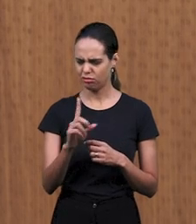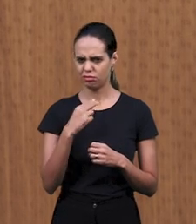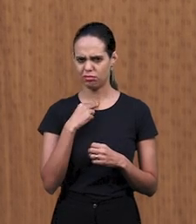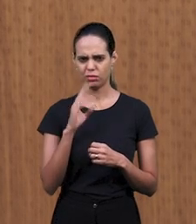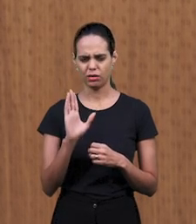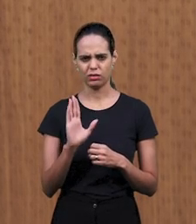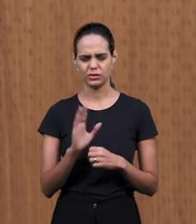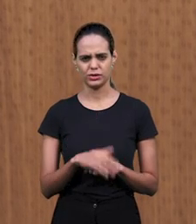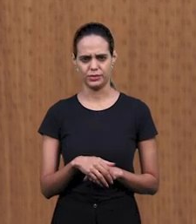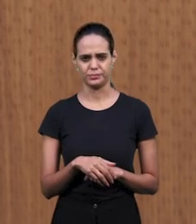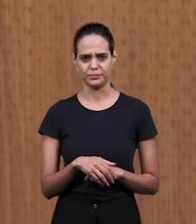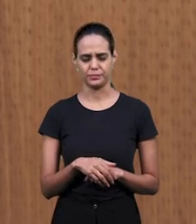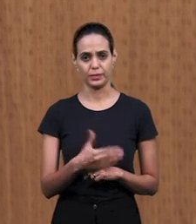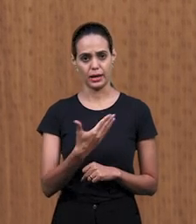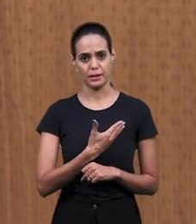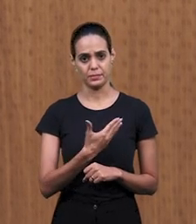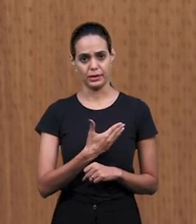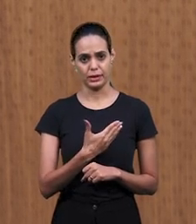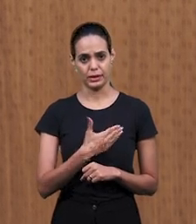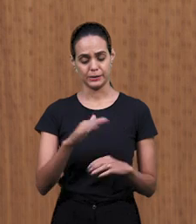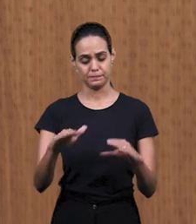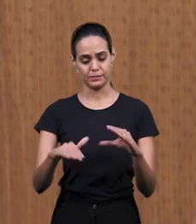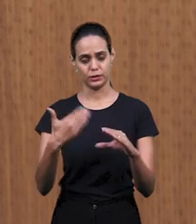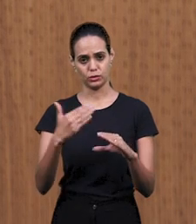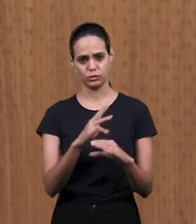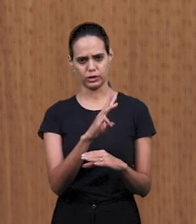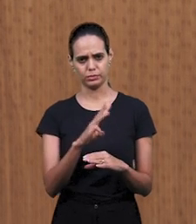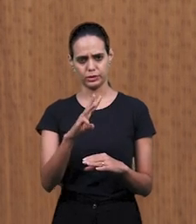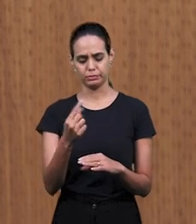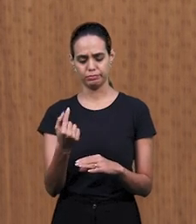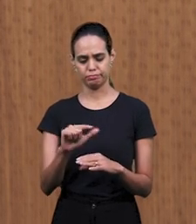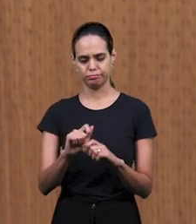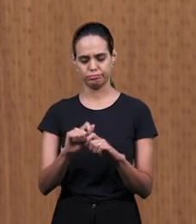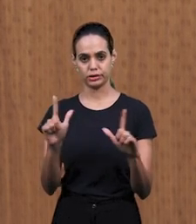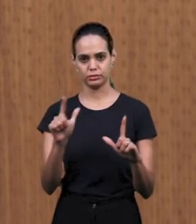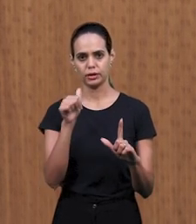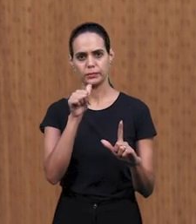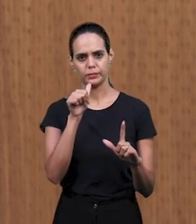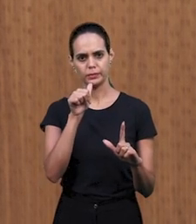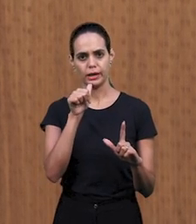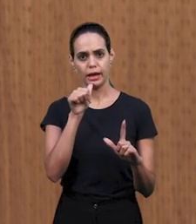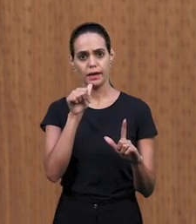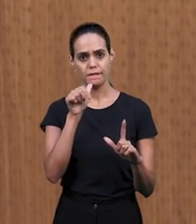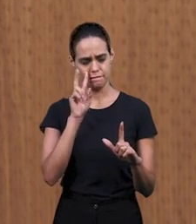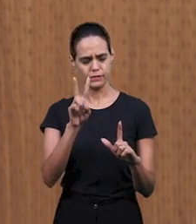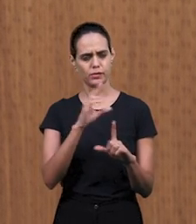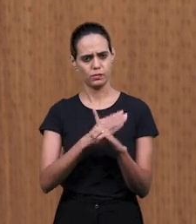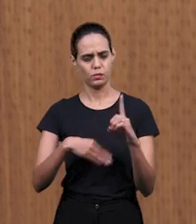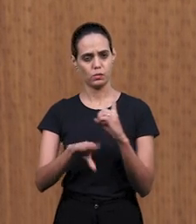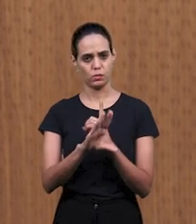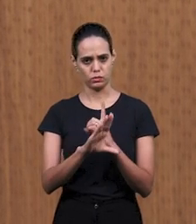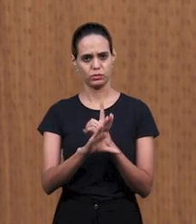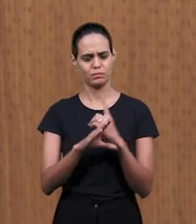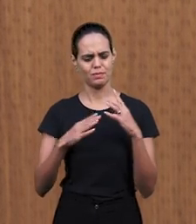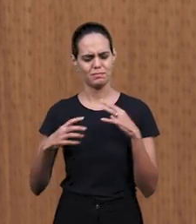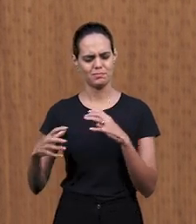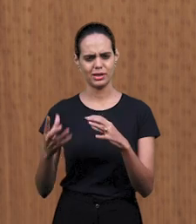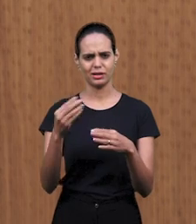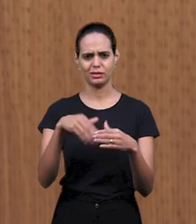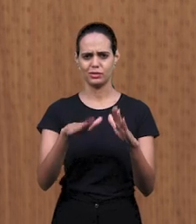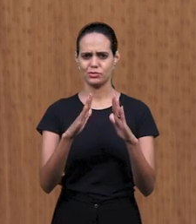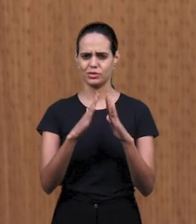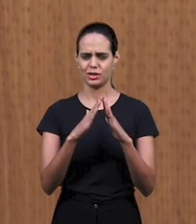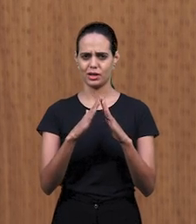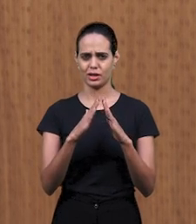линк, чтобы она смотрела. У нее конфликт. Она смотрит это служение, но у нее конфликт дома. И Господь говорит, удали